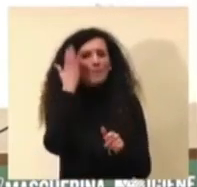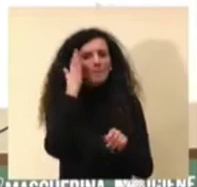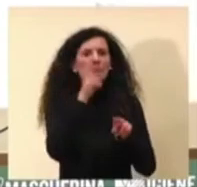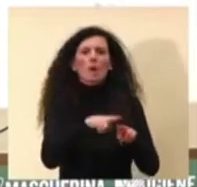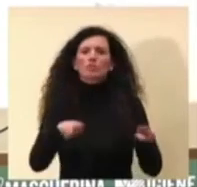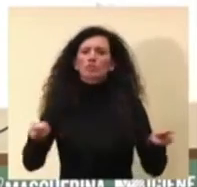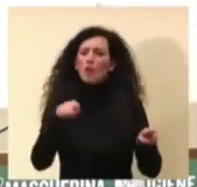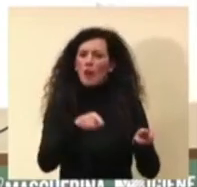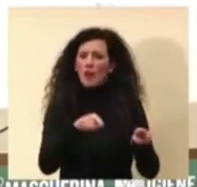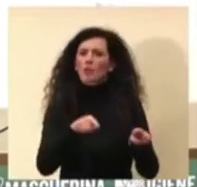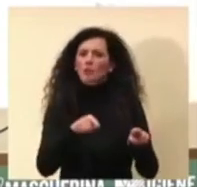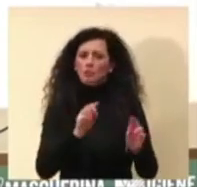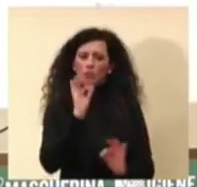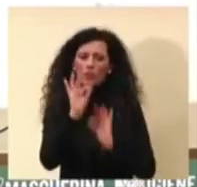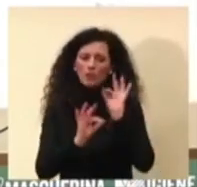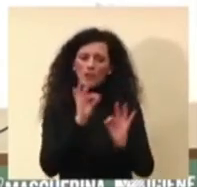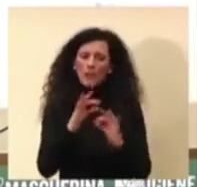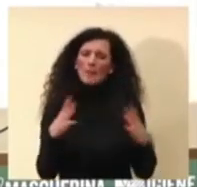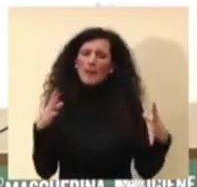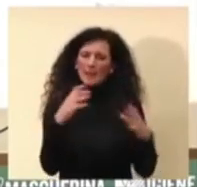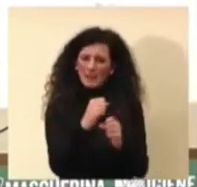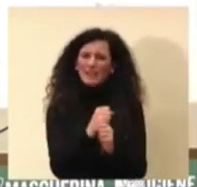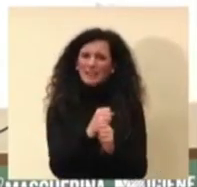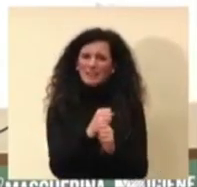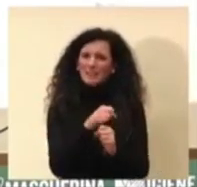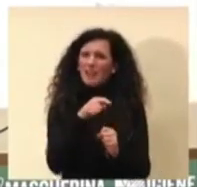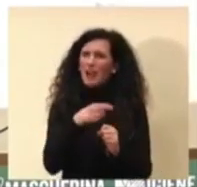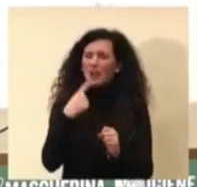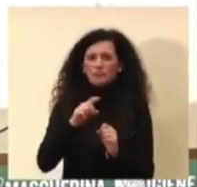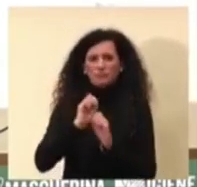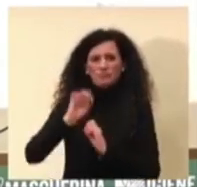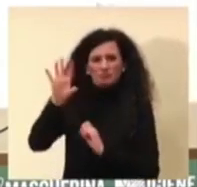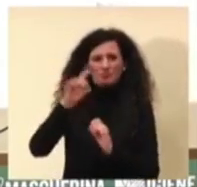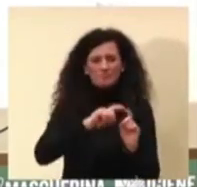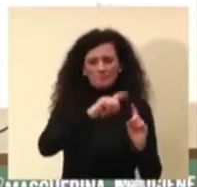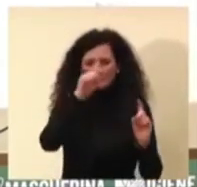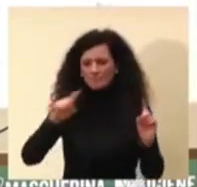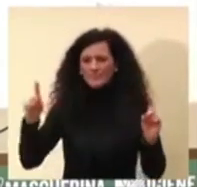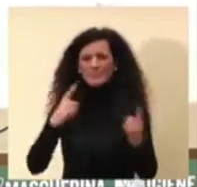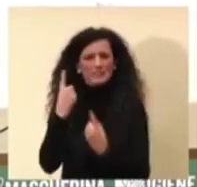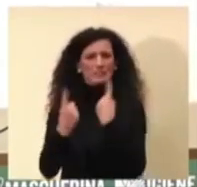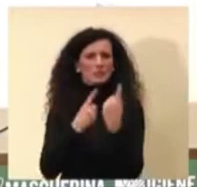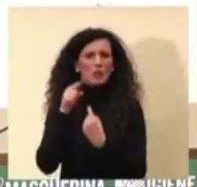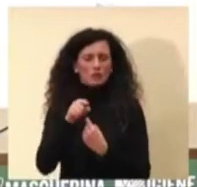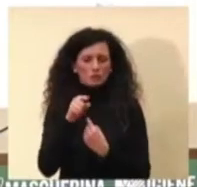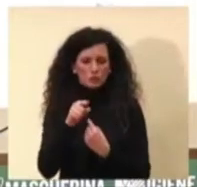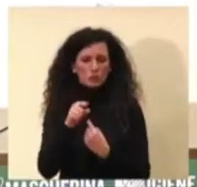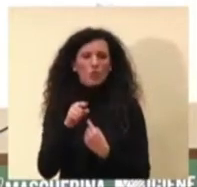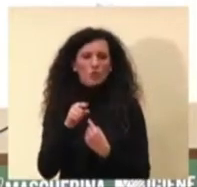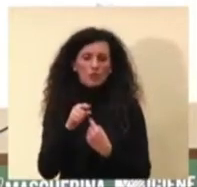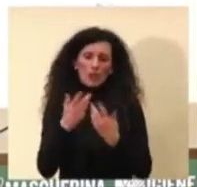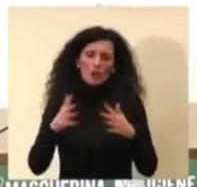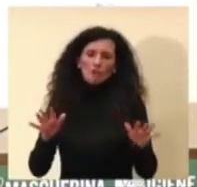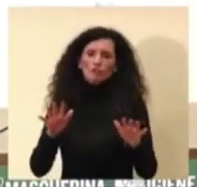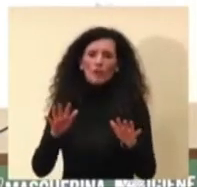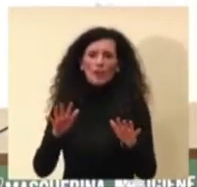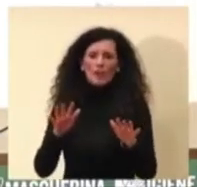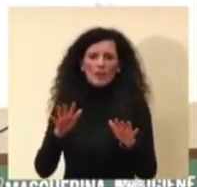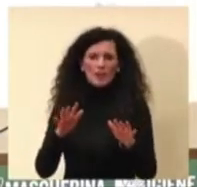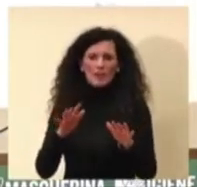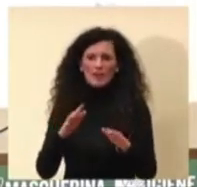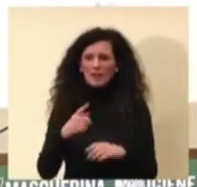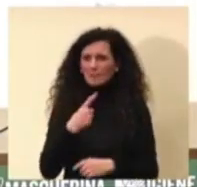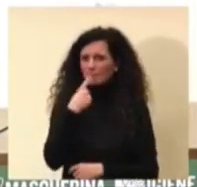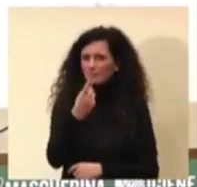per condividere con voi un'ulteriore rifinitura del dato che è già stato portato alla